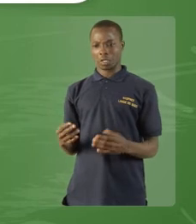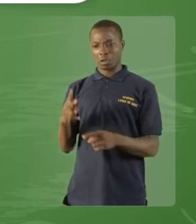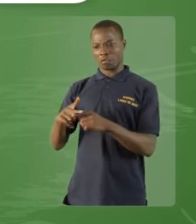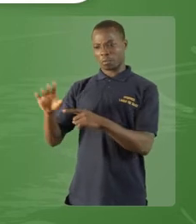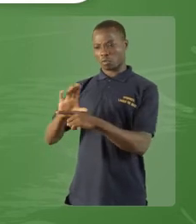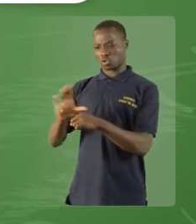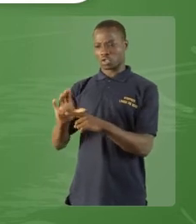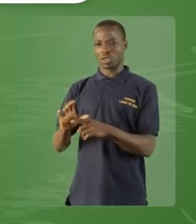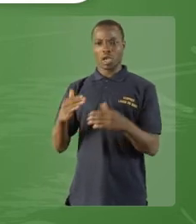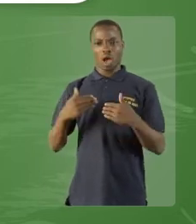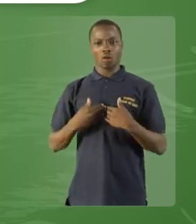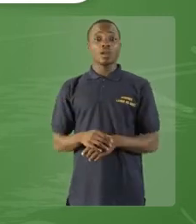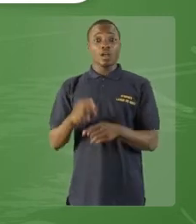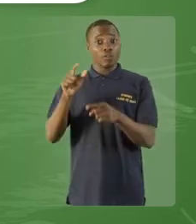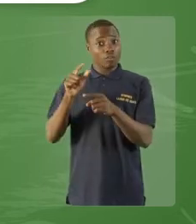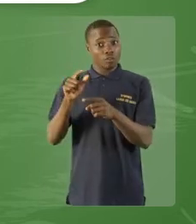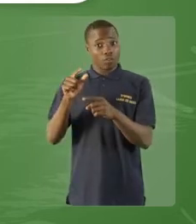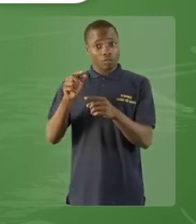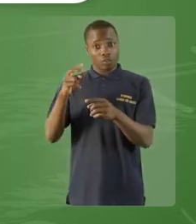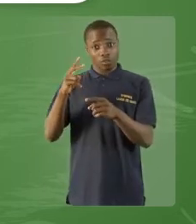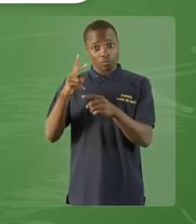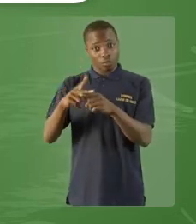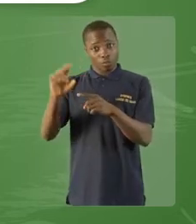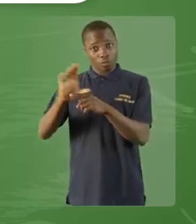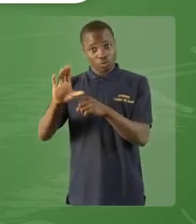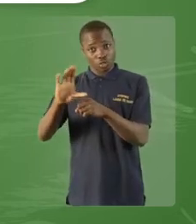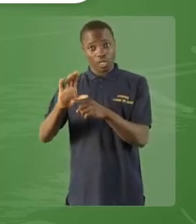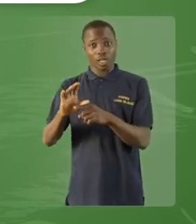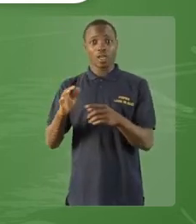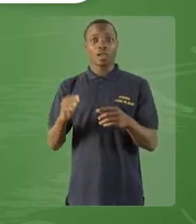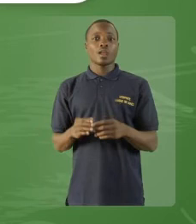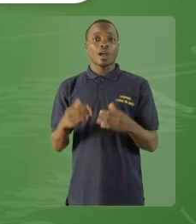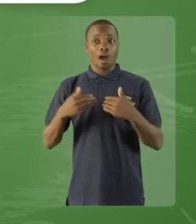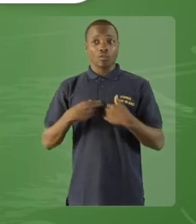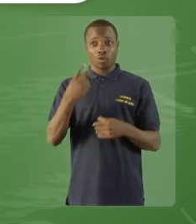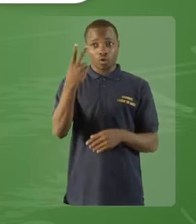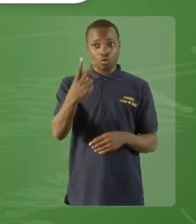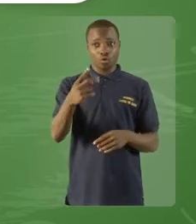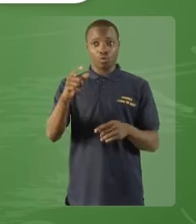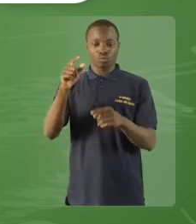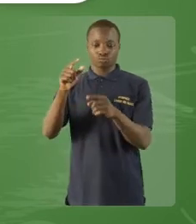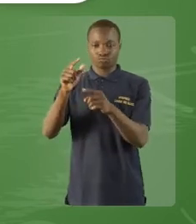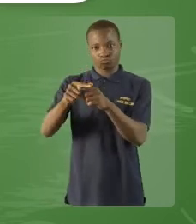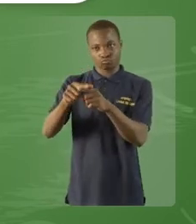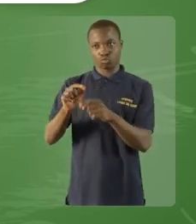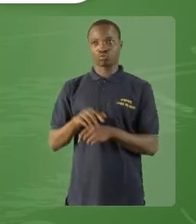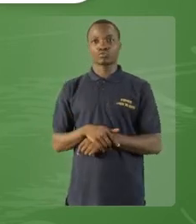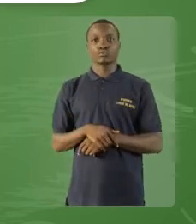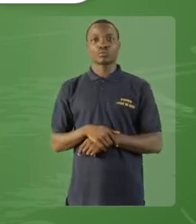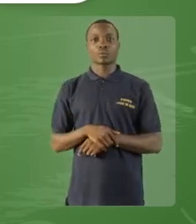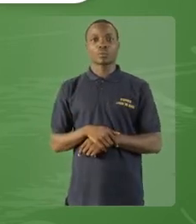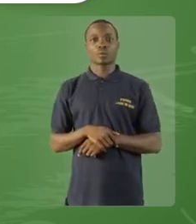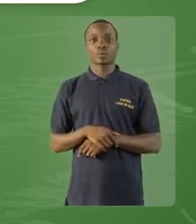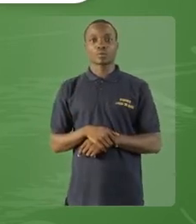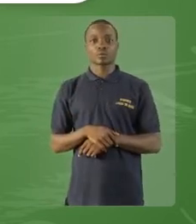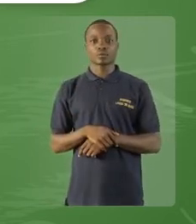est « tomber ». Ce verbe conjugué comprend combien de mots ? Ce